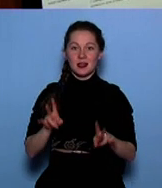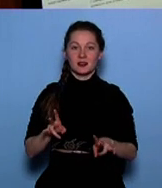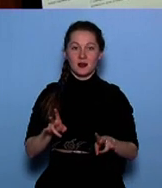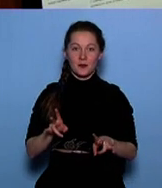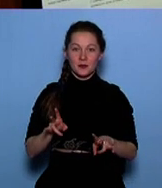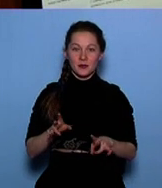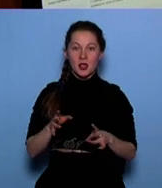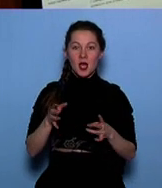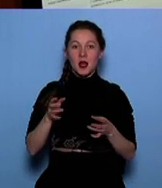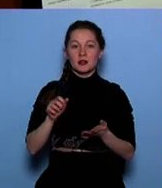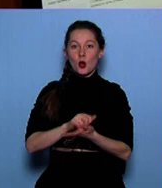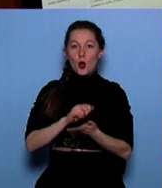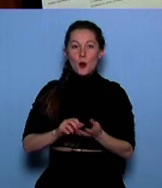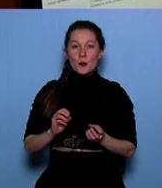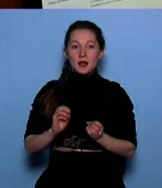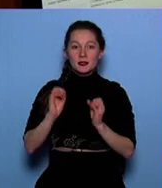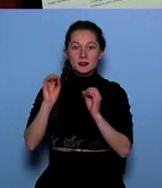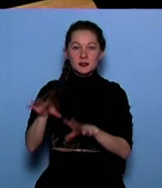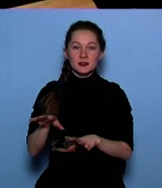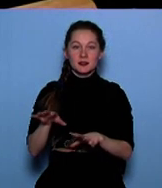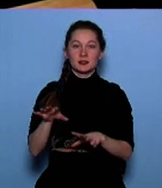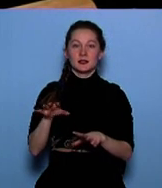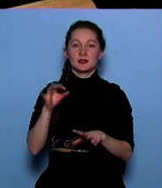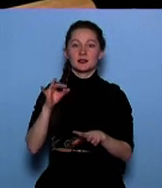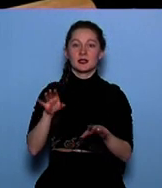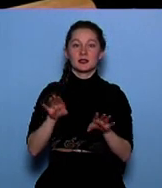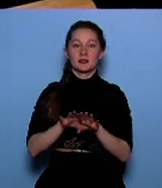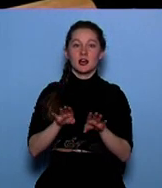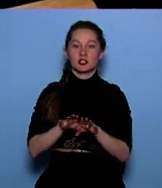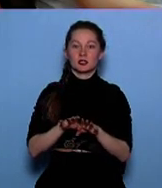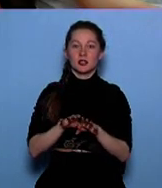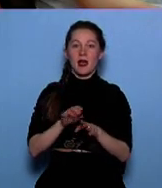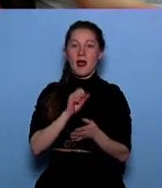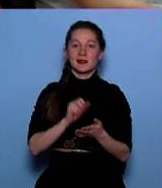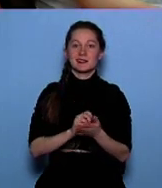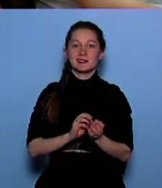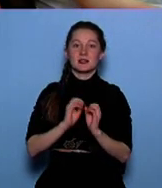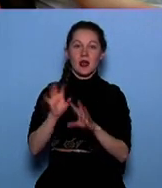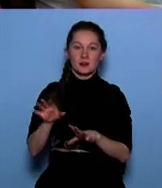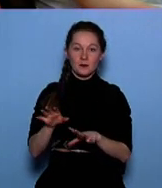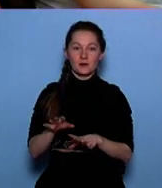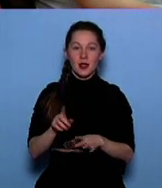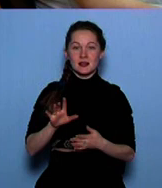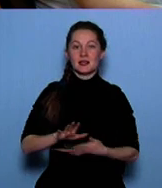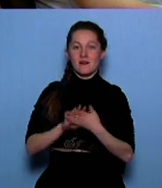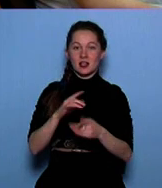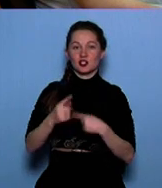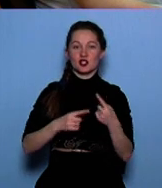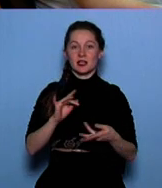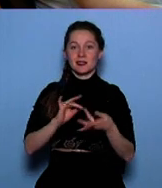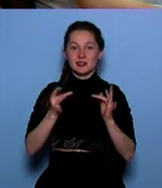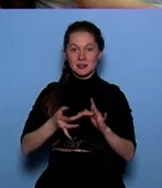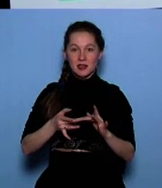приема документов, так и на стадии по задаче оригинала аттестата перед зачислением. Для подачи заявления через сайт госуслуг